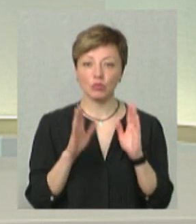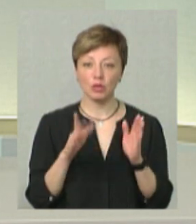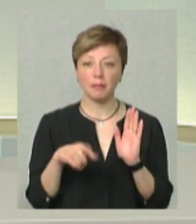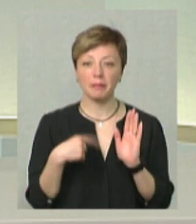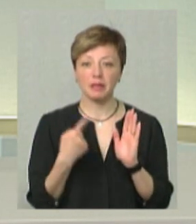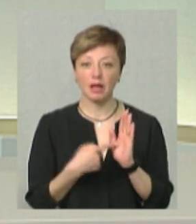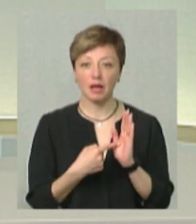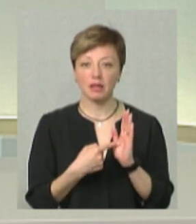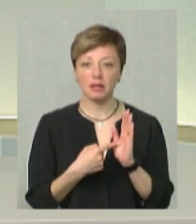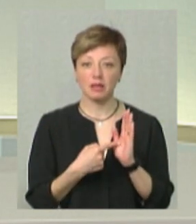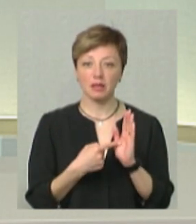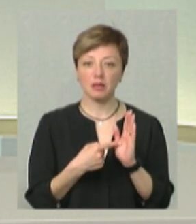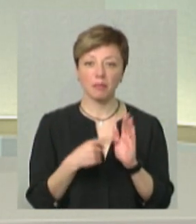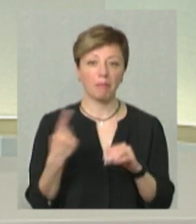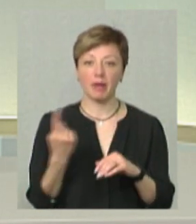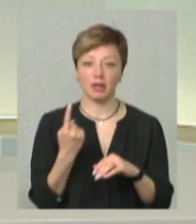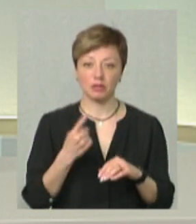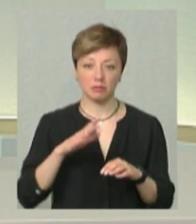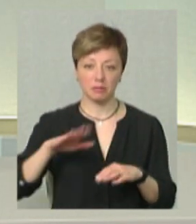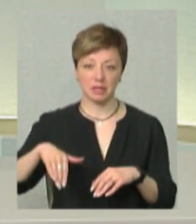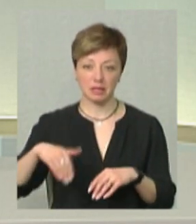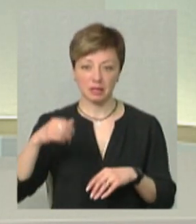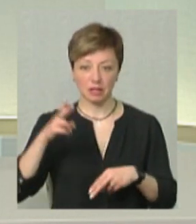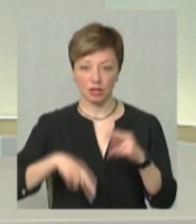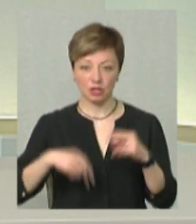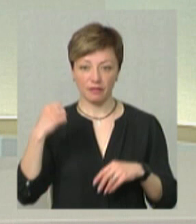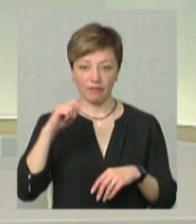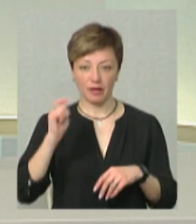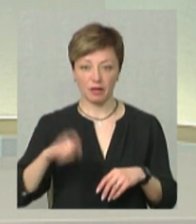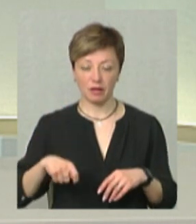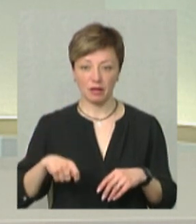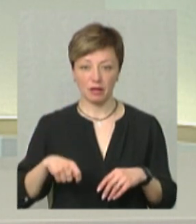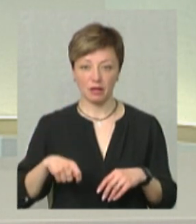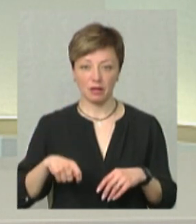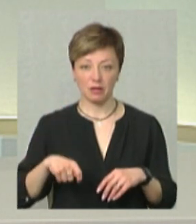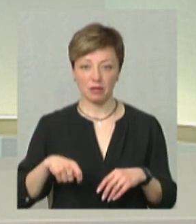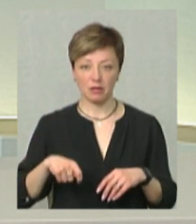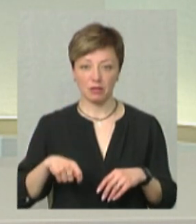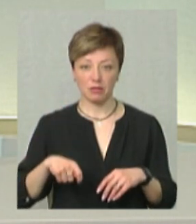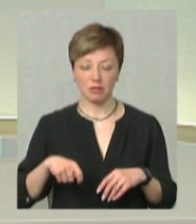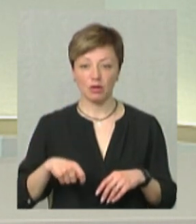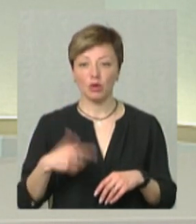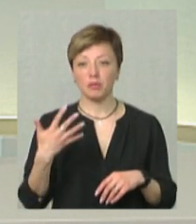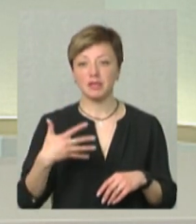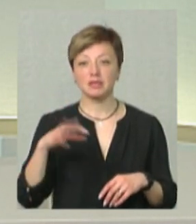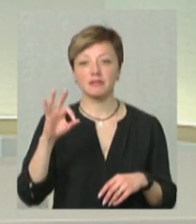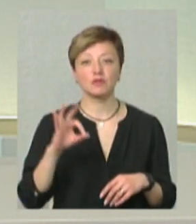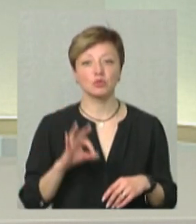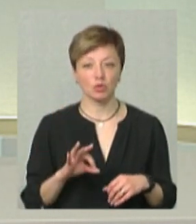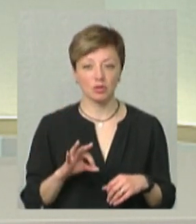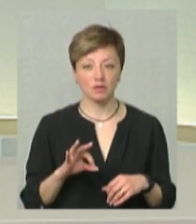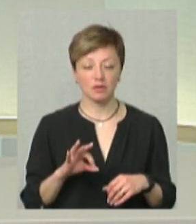питання, там, би Ван, там, після, там, закінчення війни мінімум у 50%